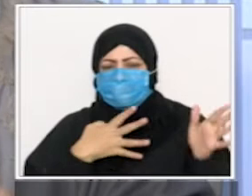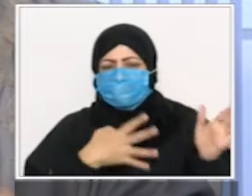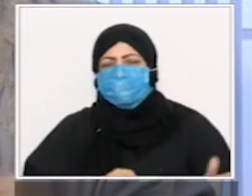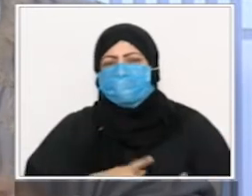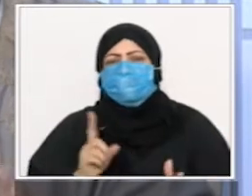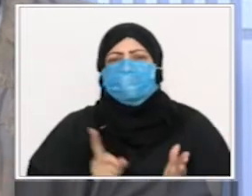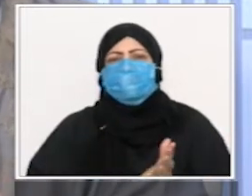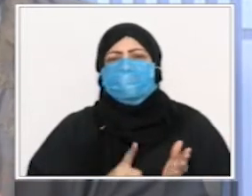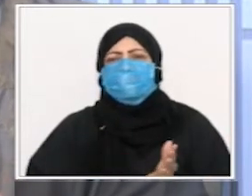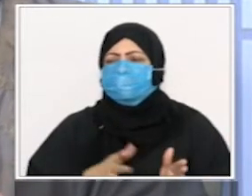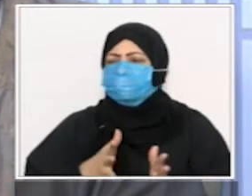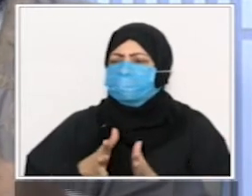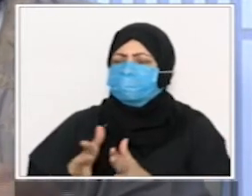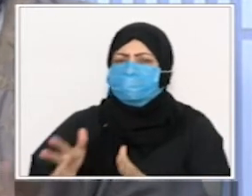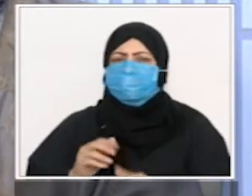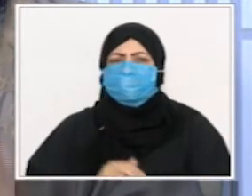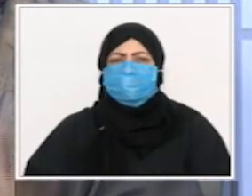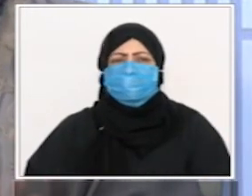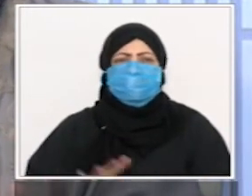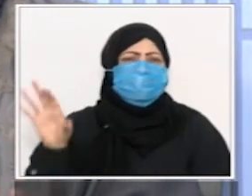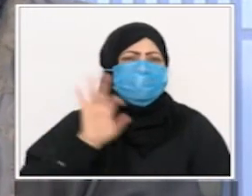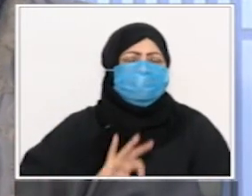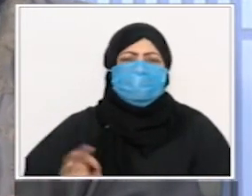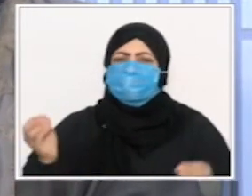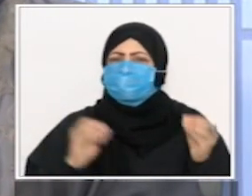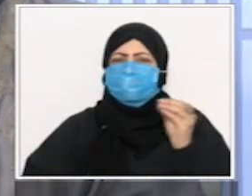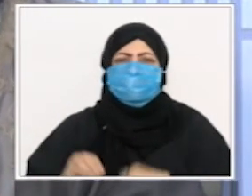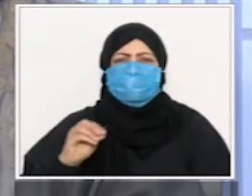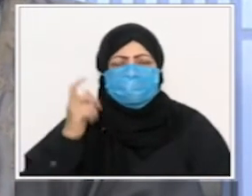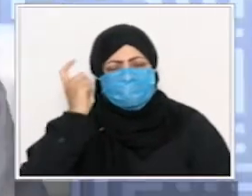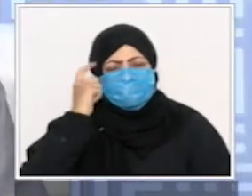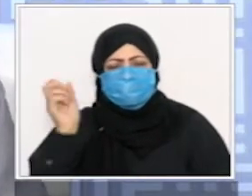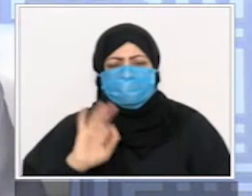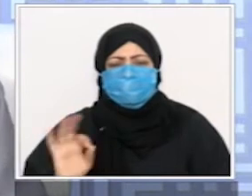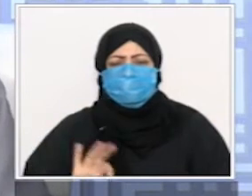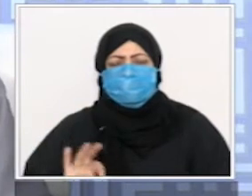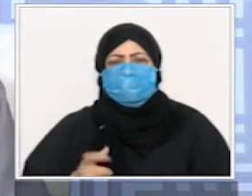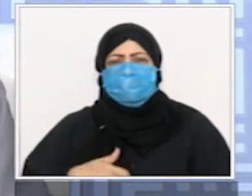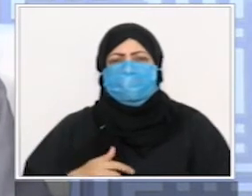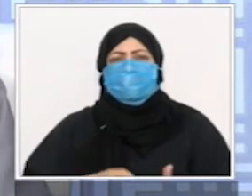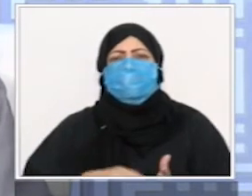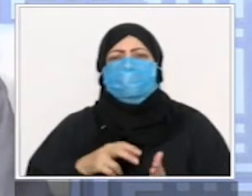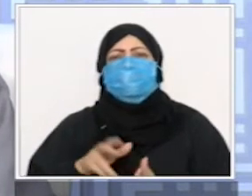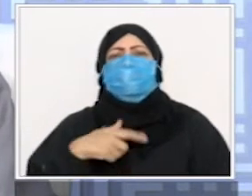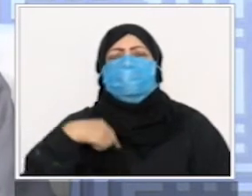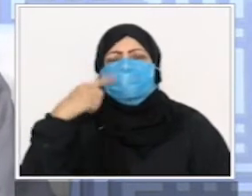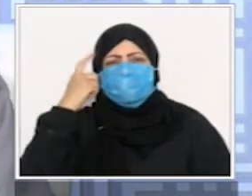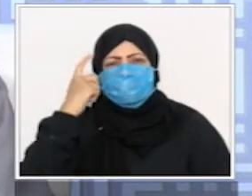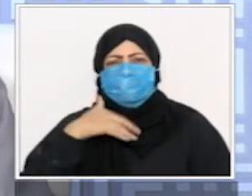ثمين ولا اثنين ولا ثلاثة ولا نقزة ولا يعرفوا الكلام هذا أصلا لكن الذي يعرف ويرتل القرآن